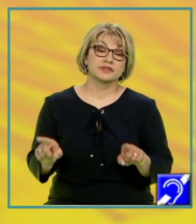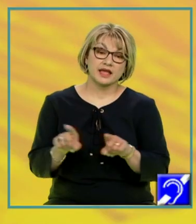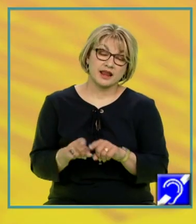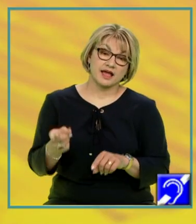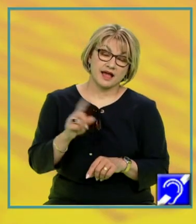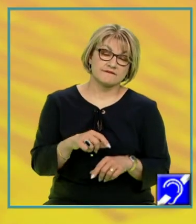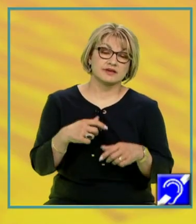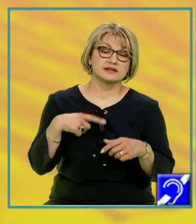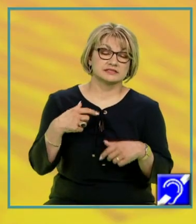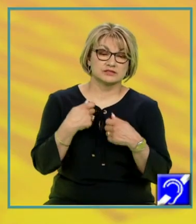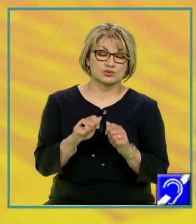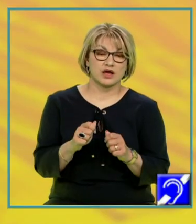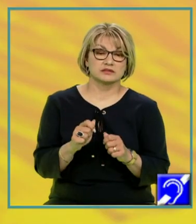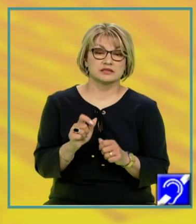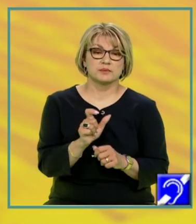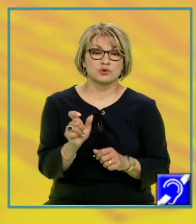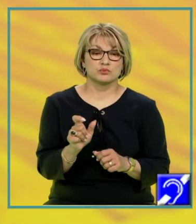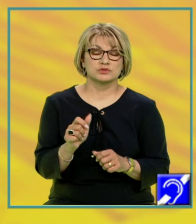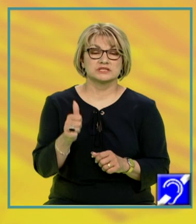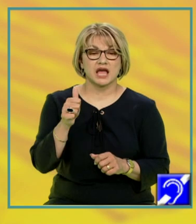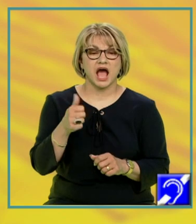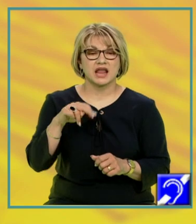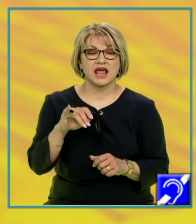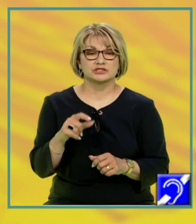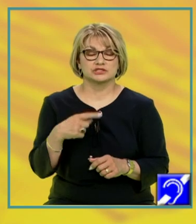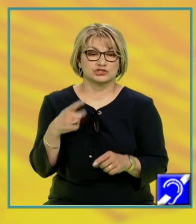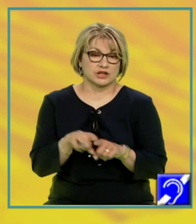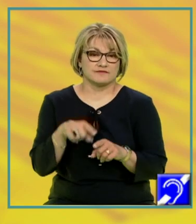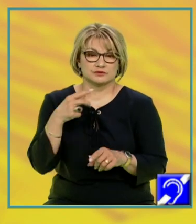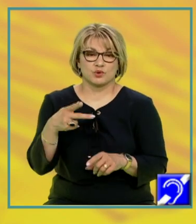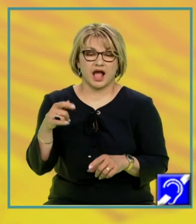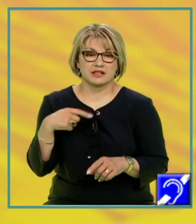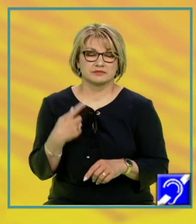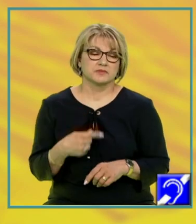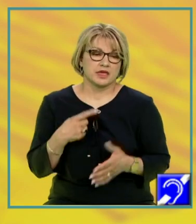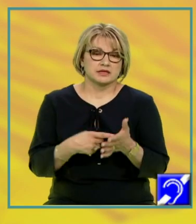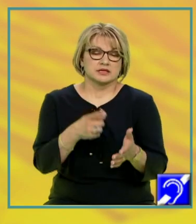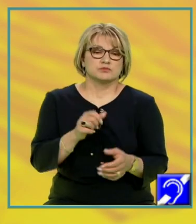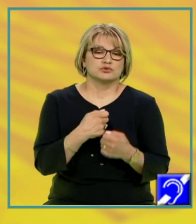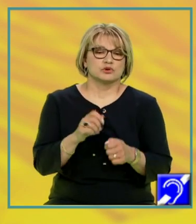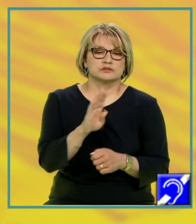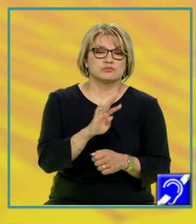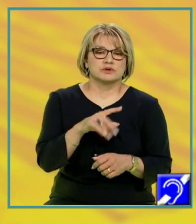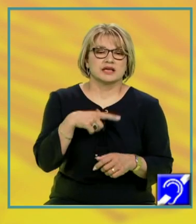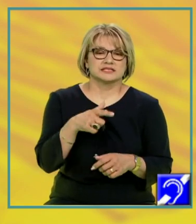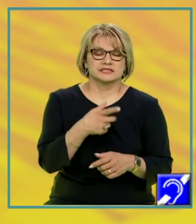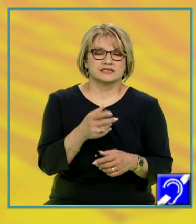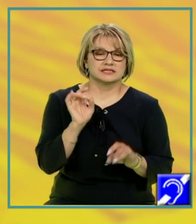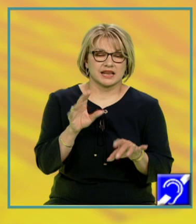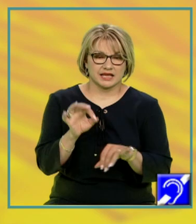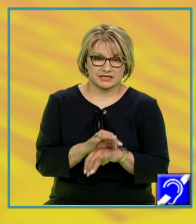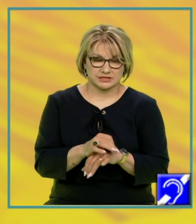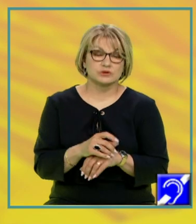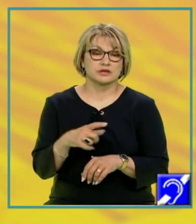toate propozițiile analitice în sensul lui Kant. Dacă vă spun că toți burlacii sunt necăsătoriți, este desigur că stabilesc adevărul